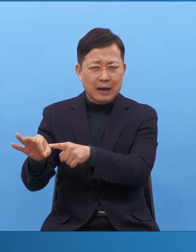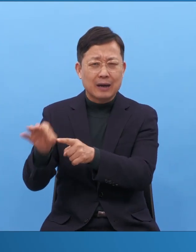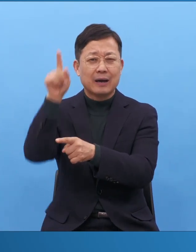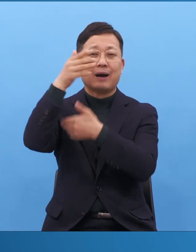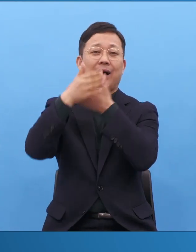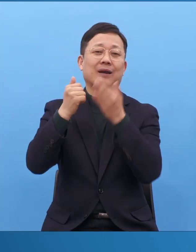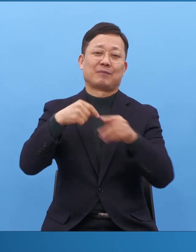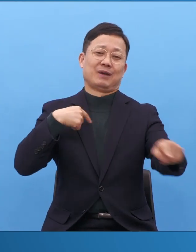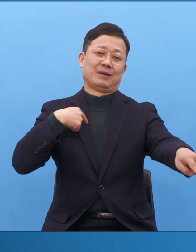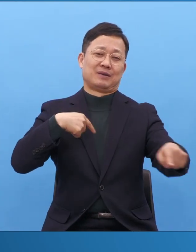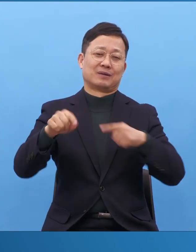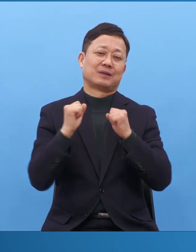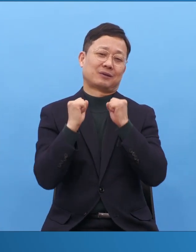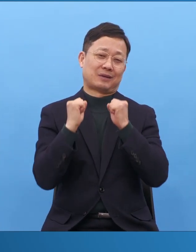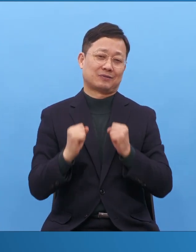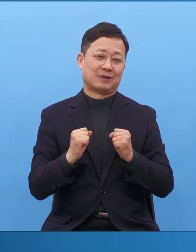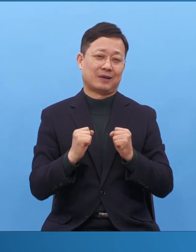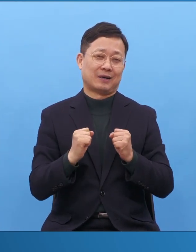이걸 볼 수 해야 되는 겁니다.